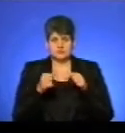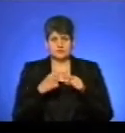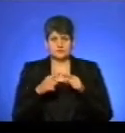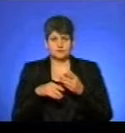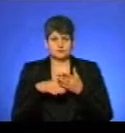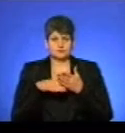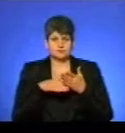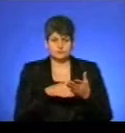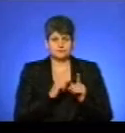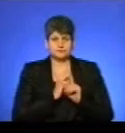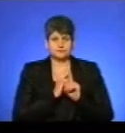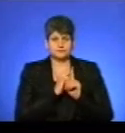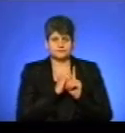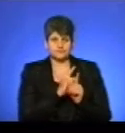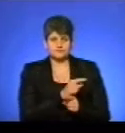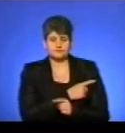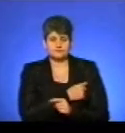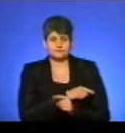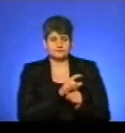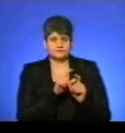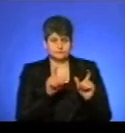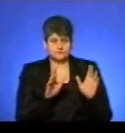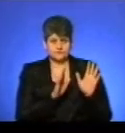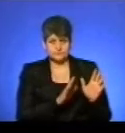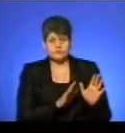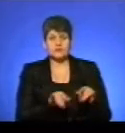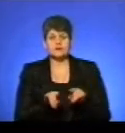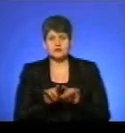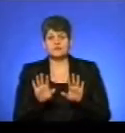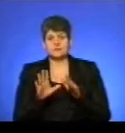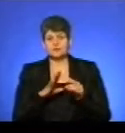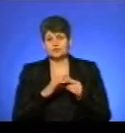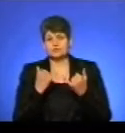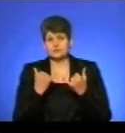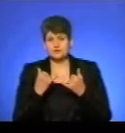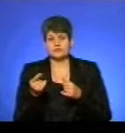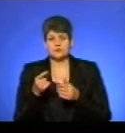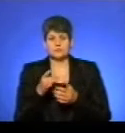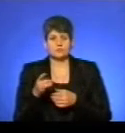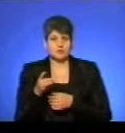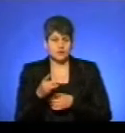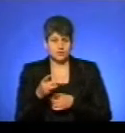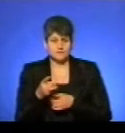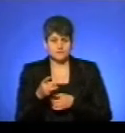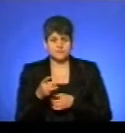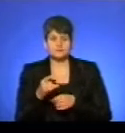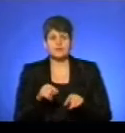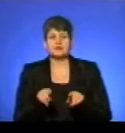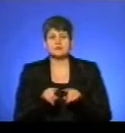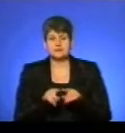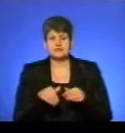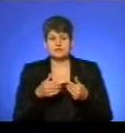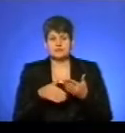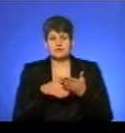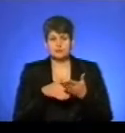медичної допомоги та супроводили до лікувального закладу. Такий самий випадок трапився сьогодні в Тернопільському районі. Так само надавав